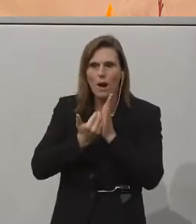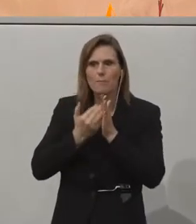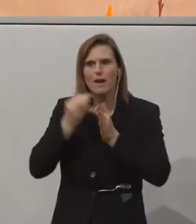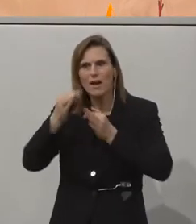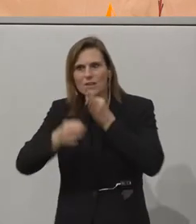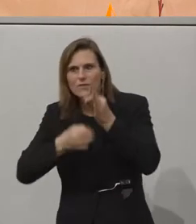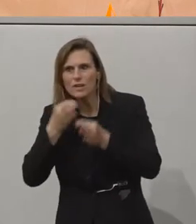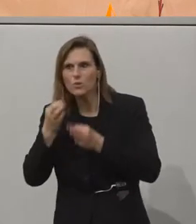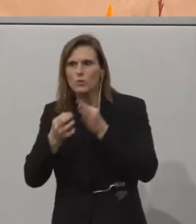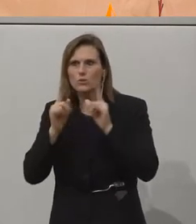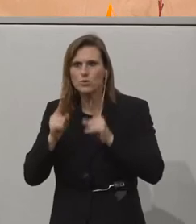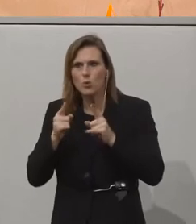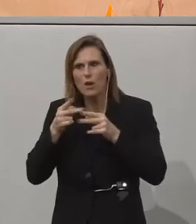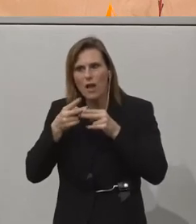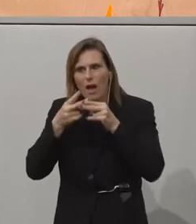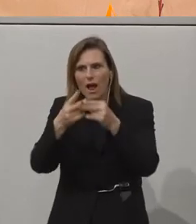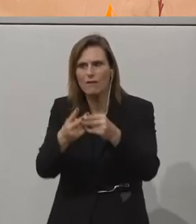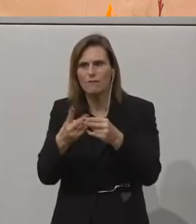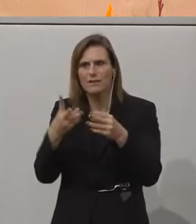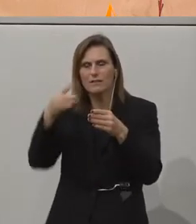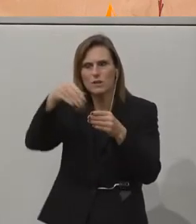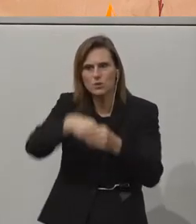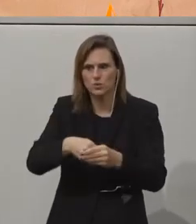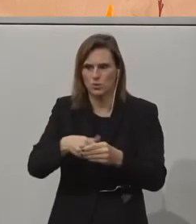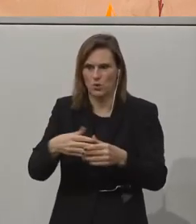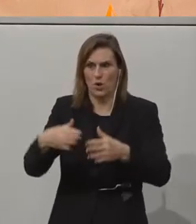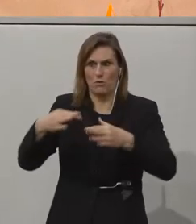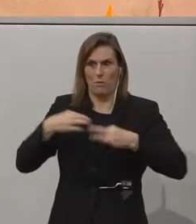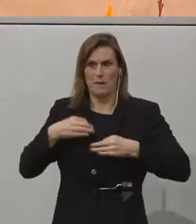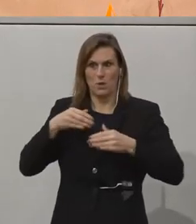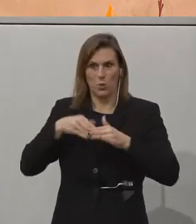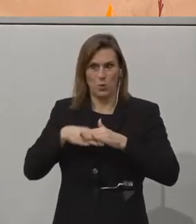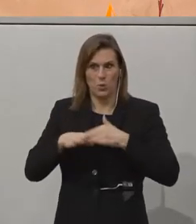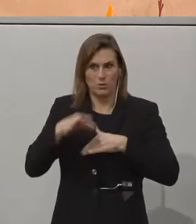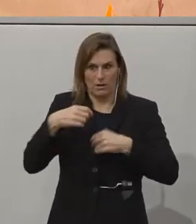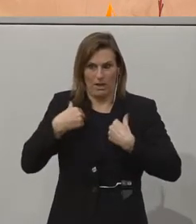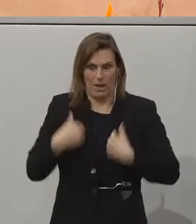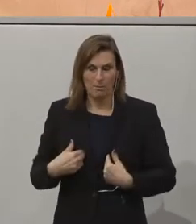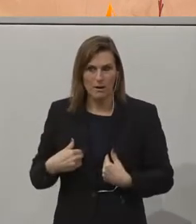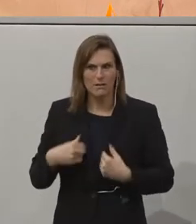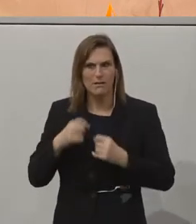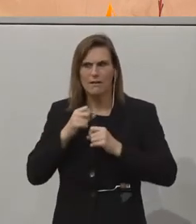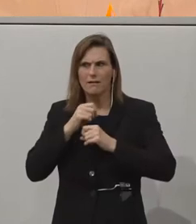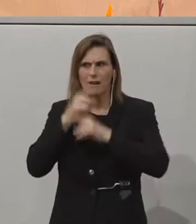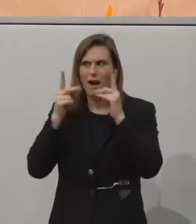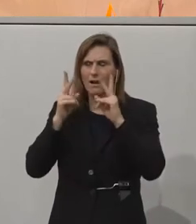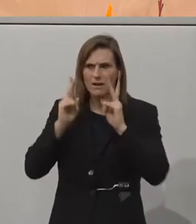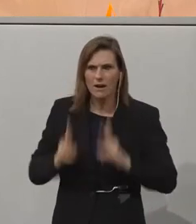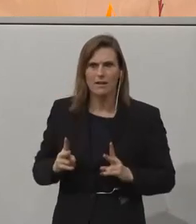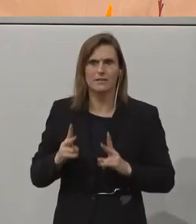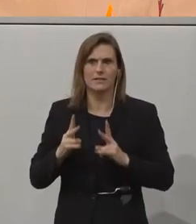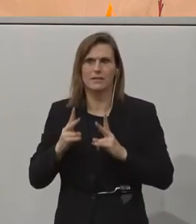Beitrag zu leisten. Und mir als Unternehmer war eines klar, das kann nur durch